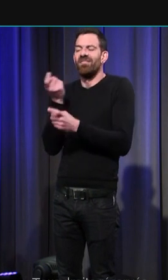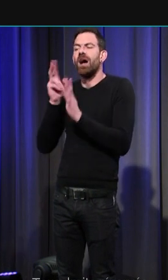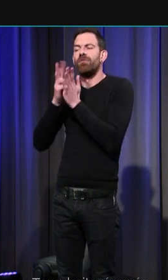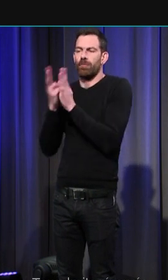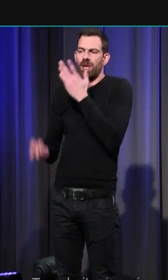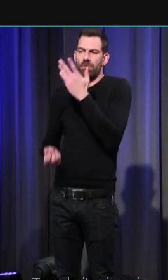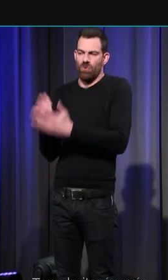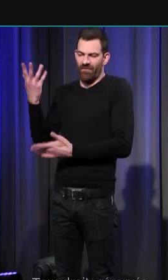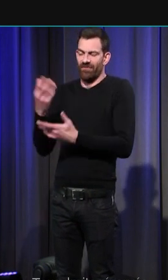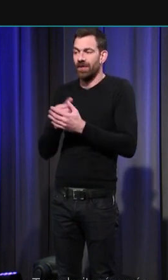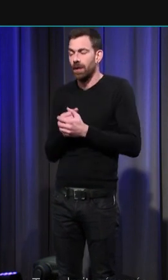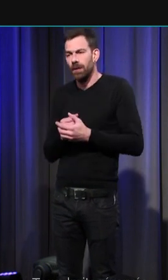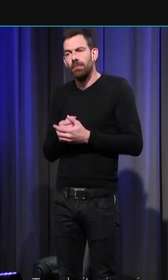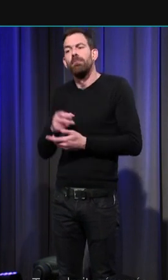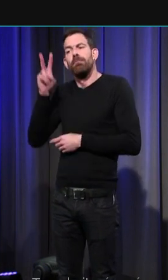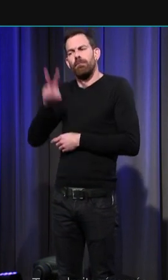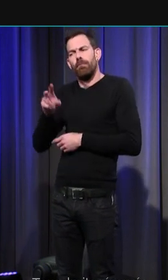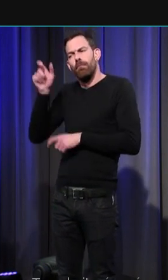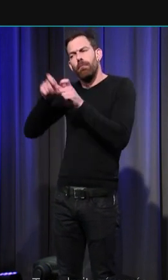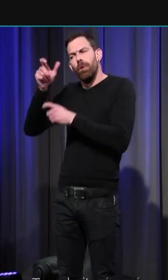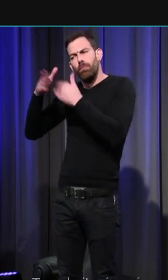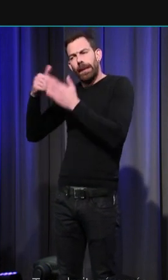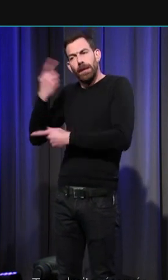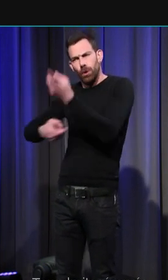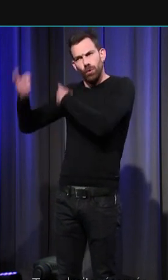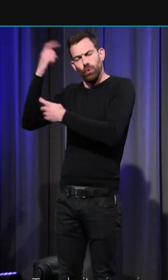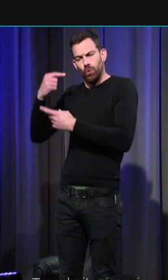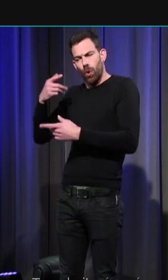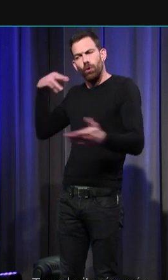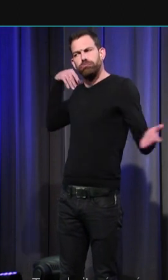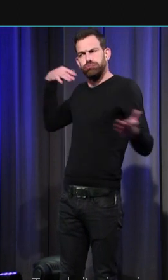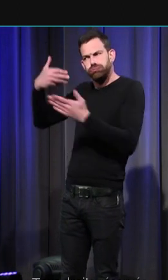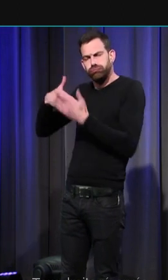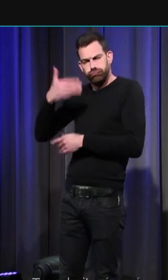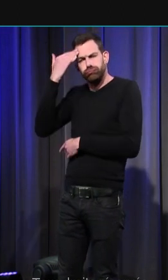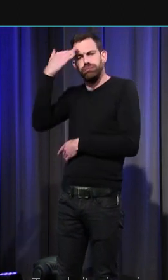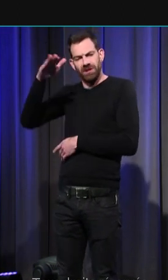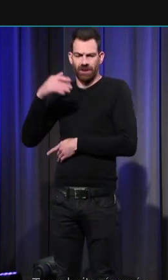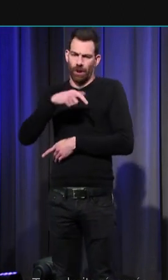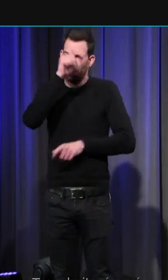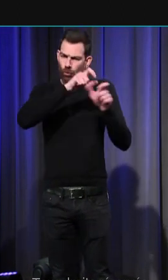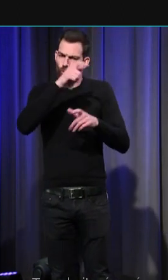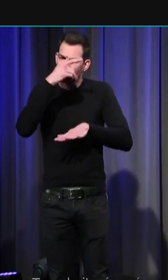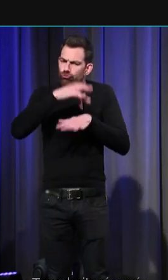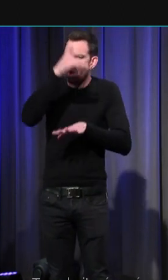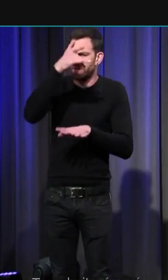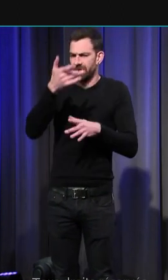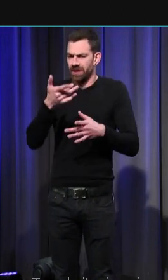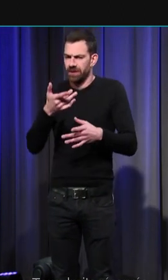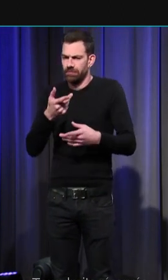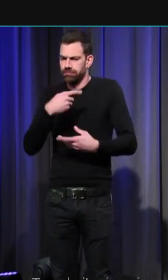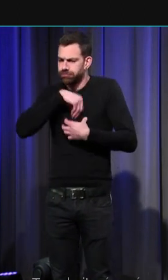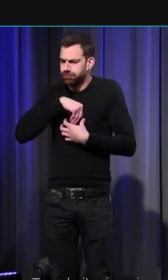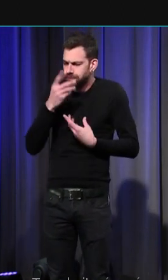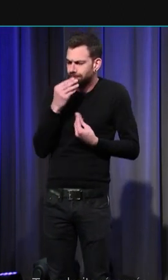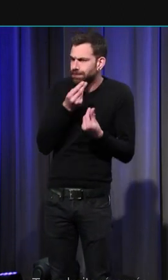En réalité, cela fait bien longtemps que les historiens reconnaissent une place aux passions, voire aux sensibilités. On pourrait remonter pour le démontrer